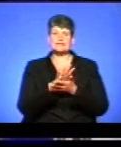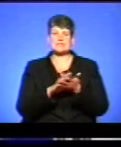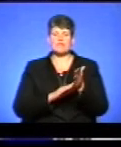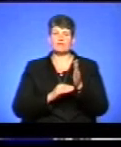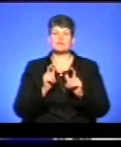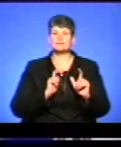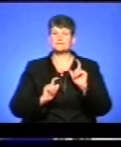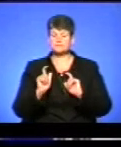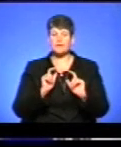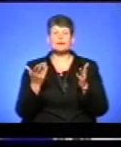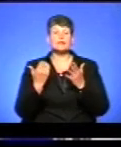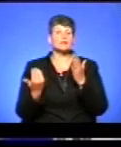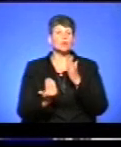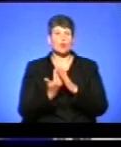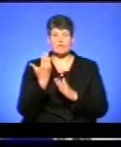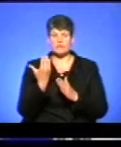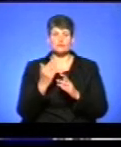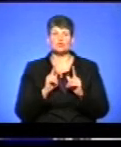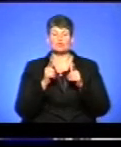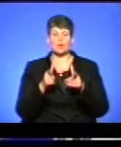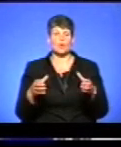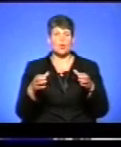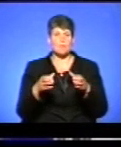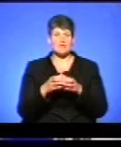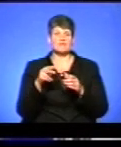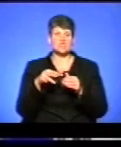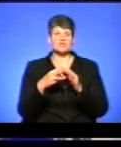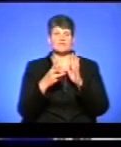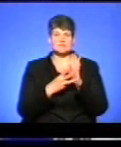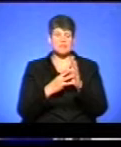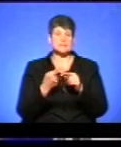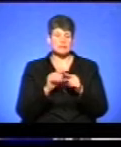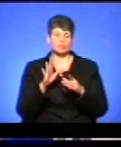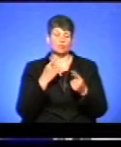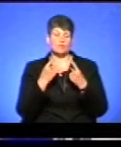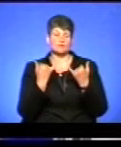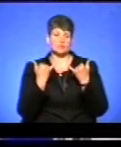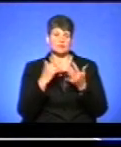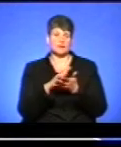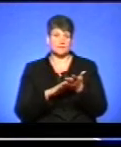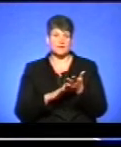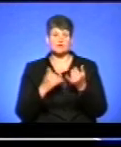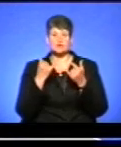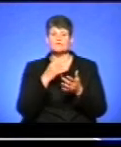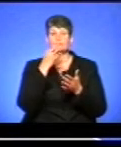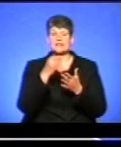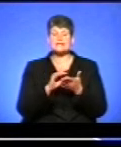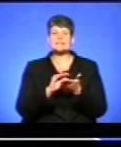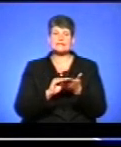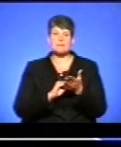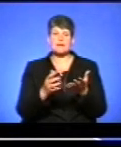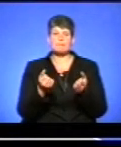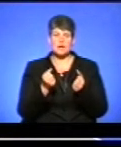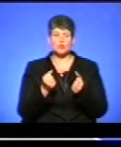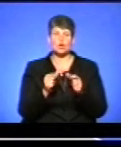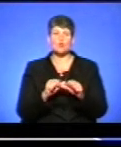вишів. Які нововведення вступної кампанії 2018, про це піде мова далі. І поряд зі мною відповідальний секретар приймальної комісії Олег